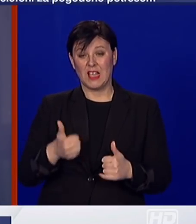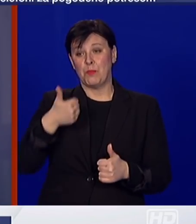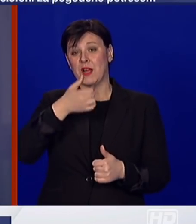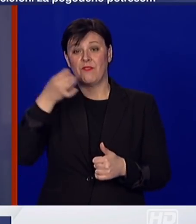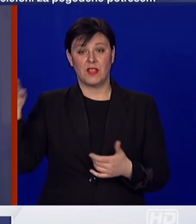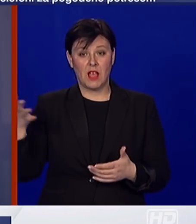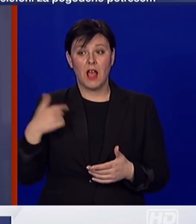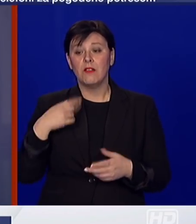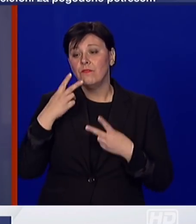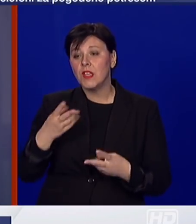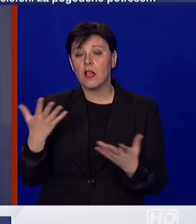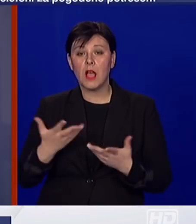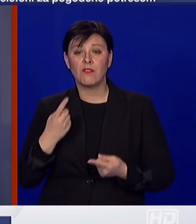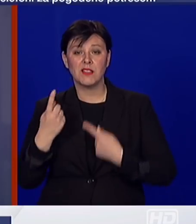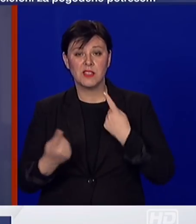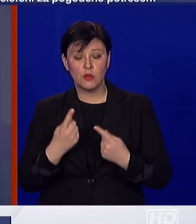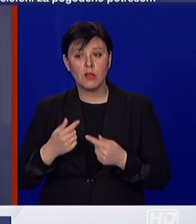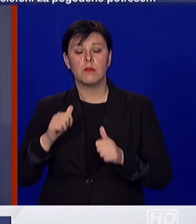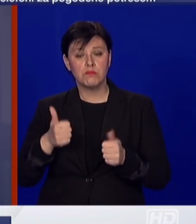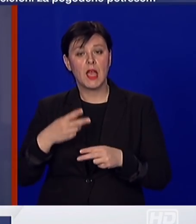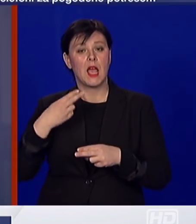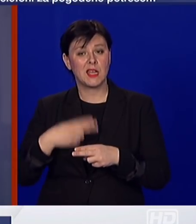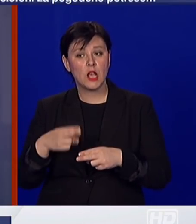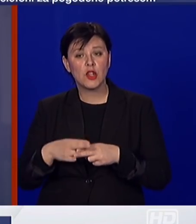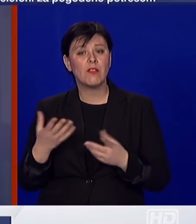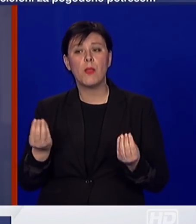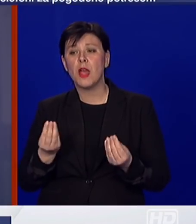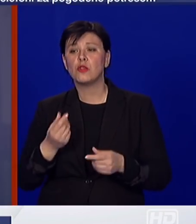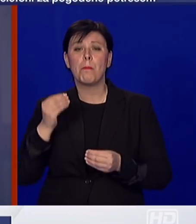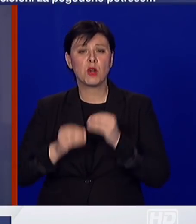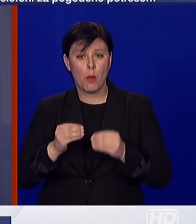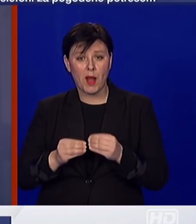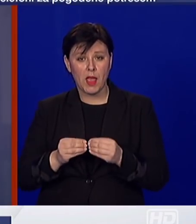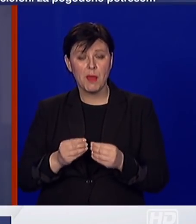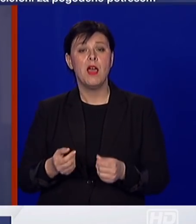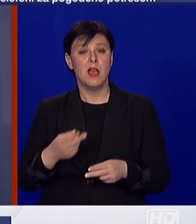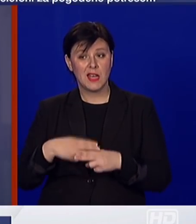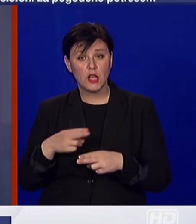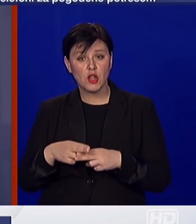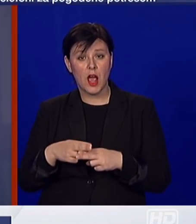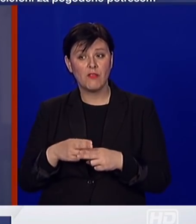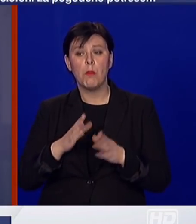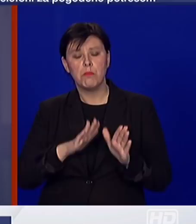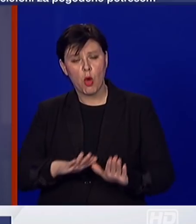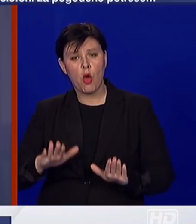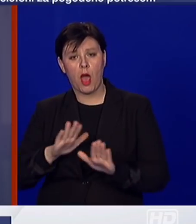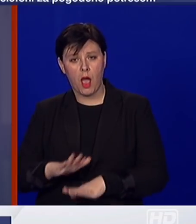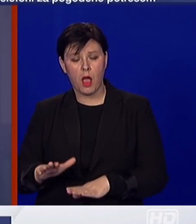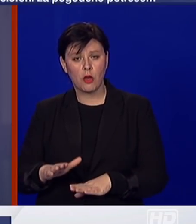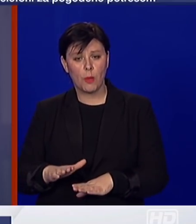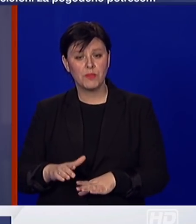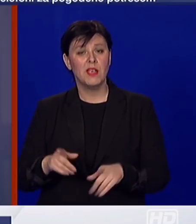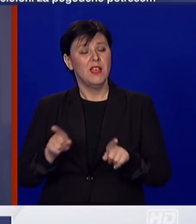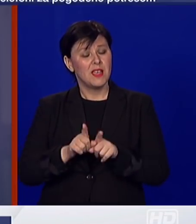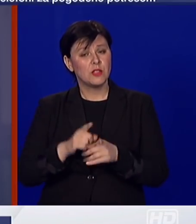Pratimo situaciju, rješavaju se eventualne poteškoće u hodu. U ostalom, rekli